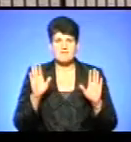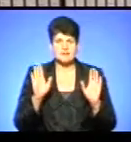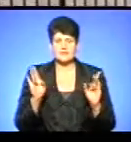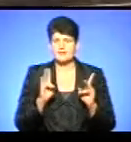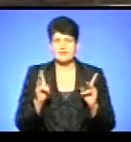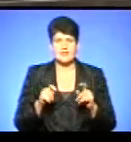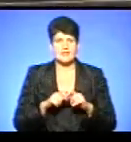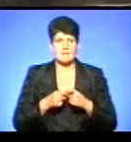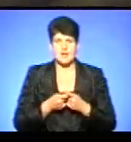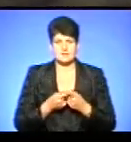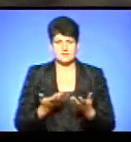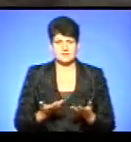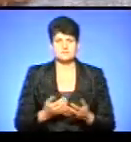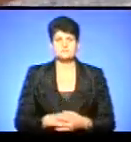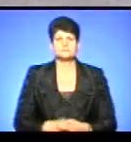ламатися.